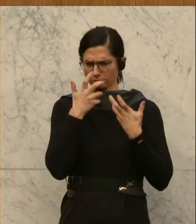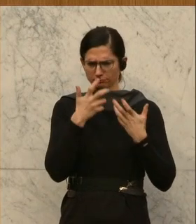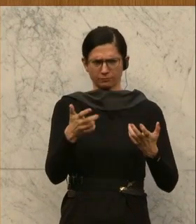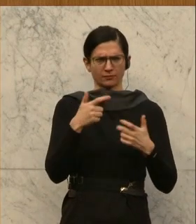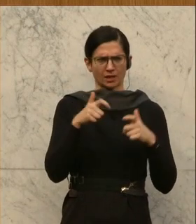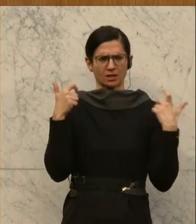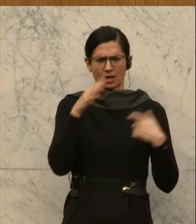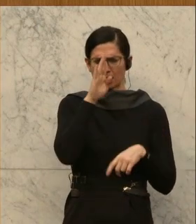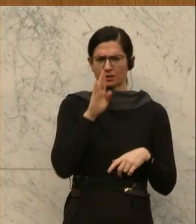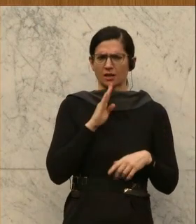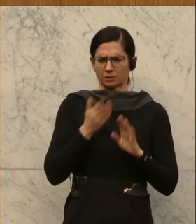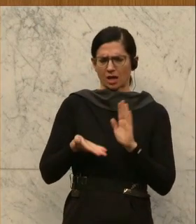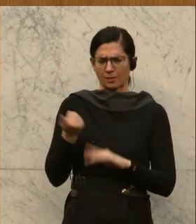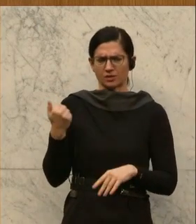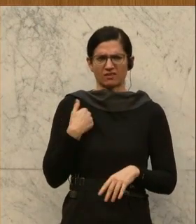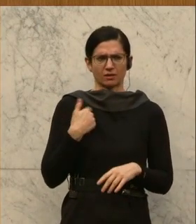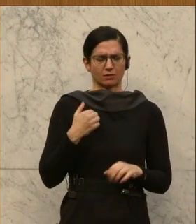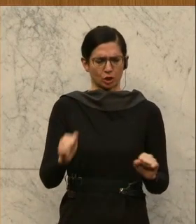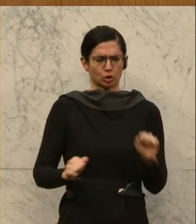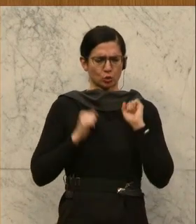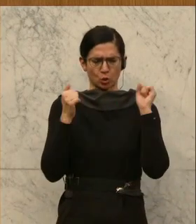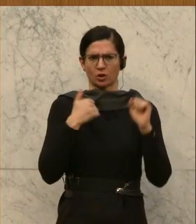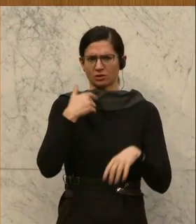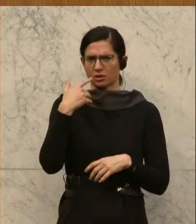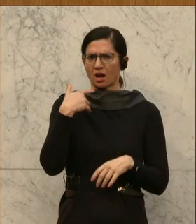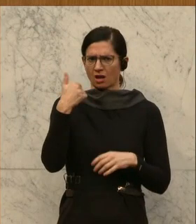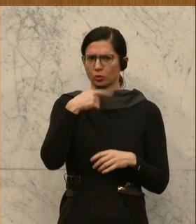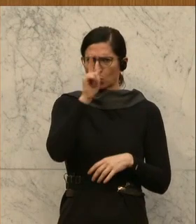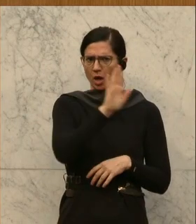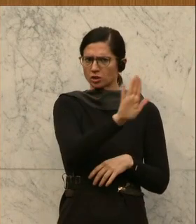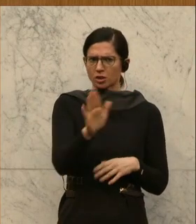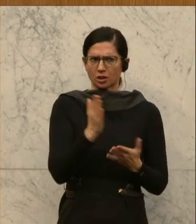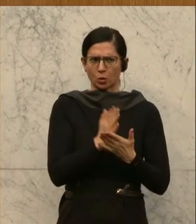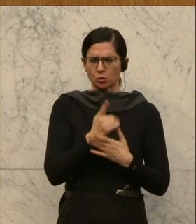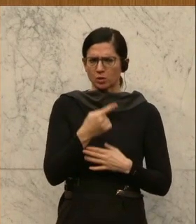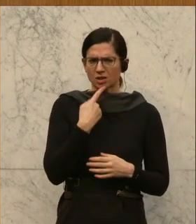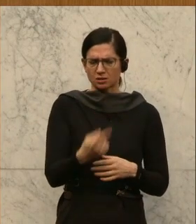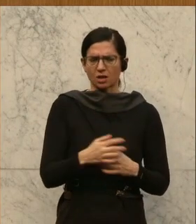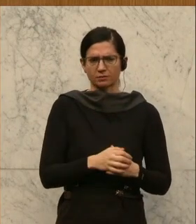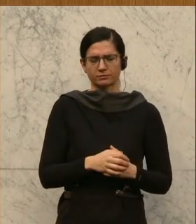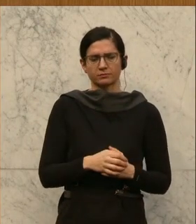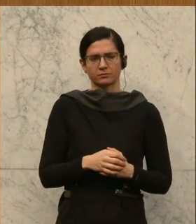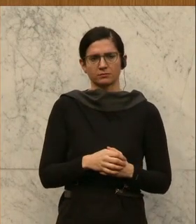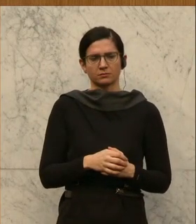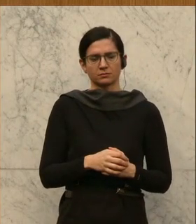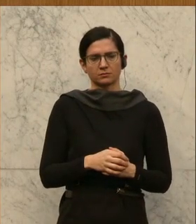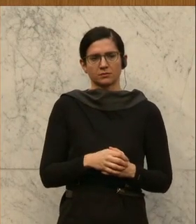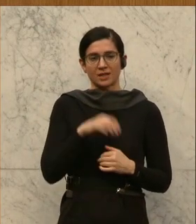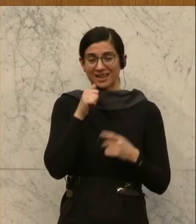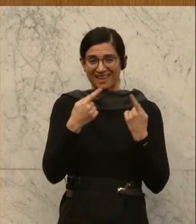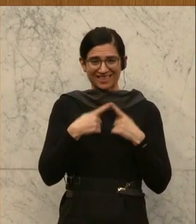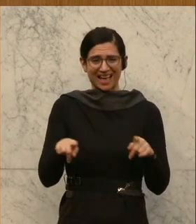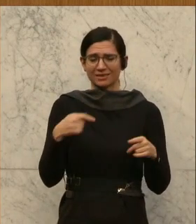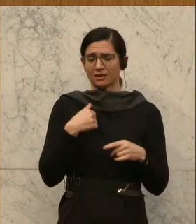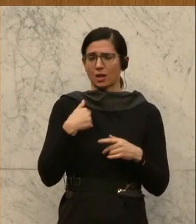des Generaldirektors. Wir sind entsetzt, sagen Münchenorchester in einer gemeinsamen Aussendung. Kein anderer österreichischer